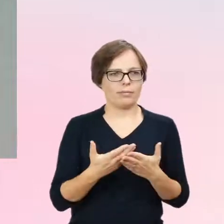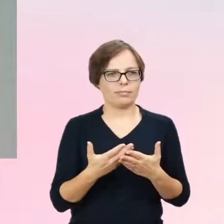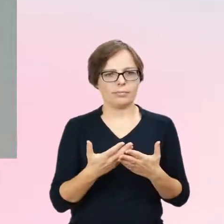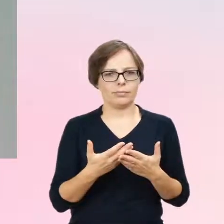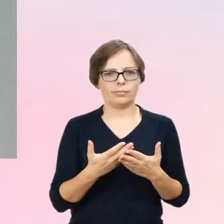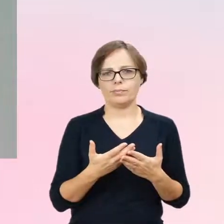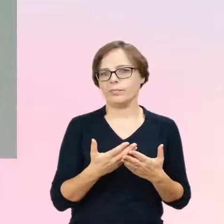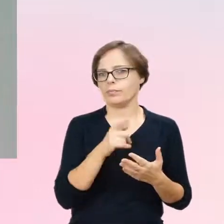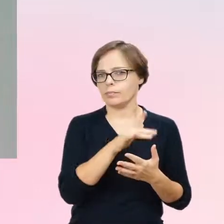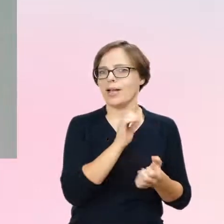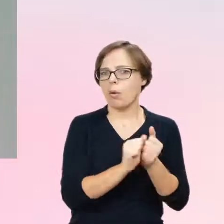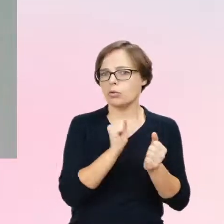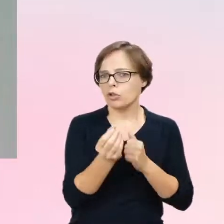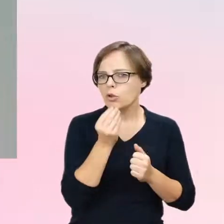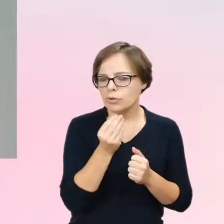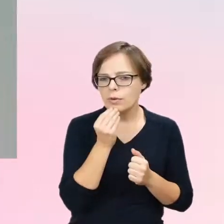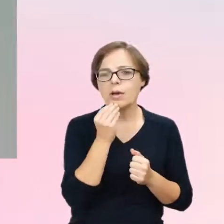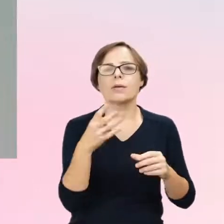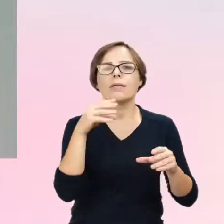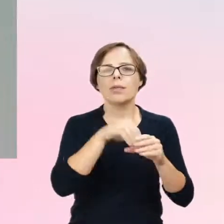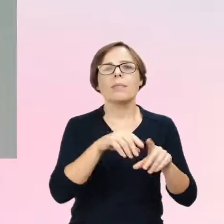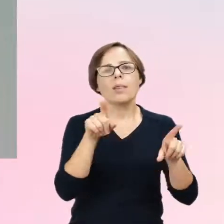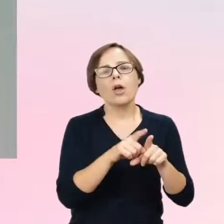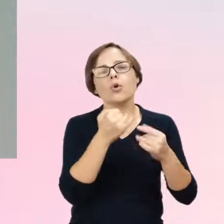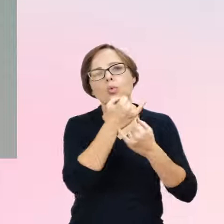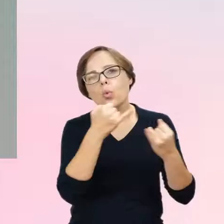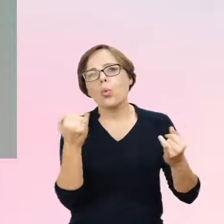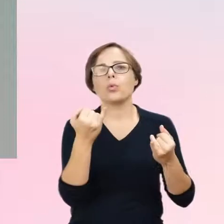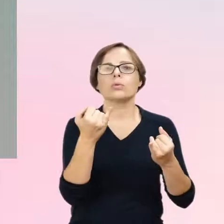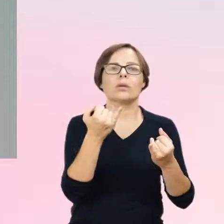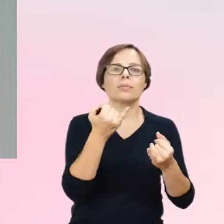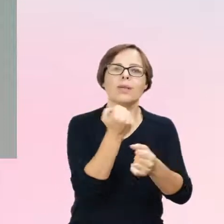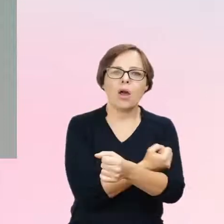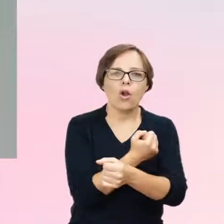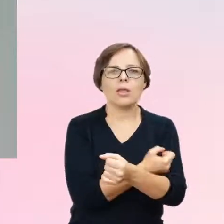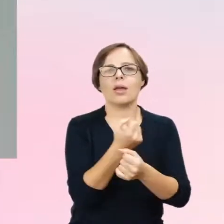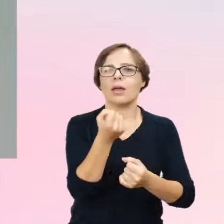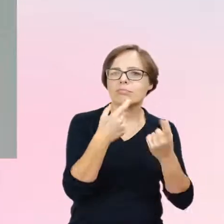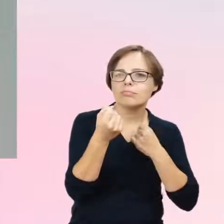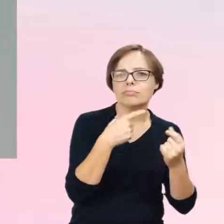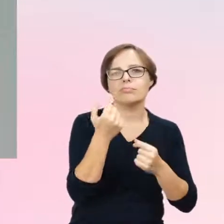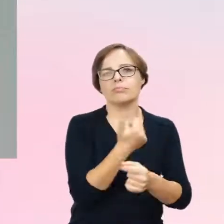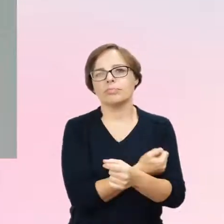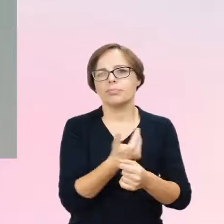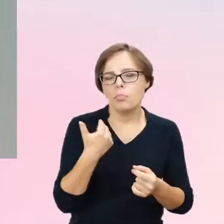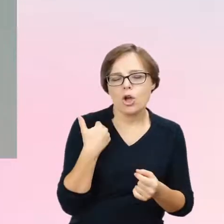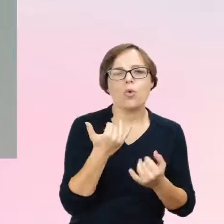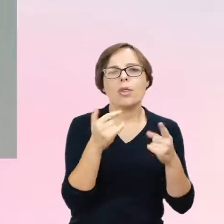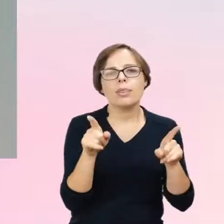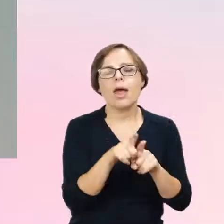współwystępujące stosowanie przeróżnych substancji psychoaktywnych, zaburzenia nastroju,